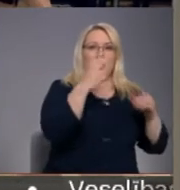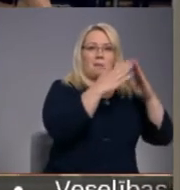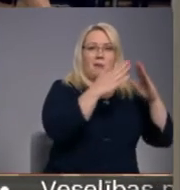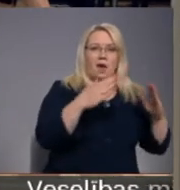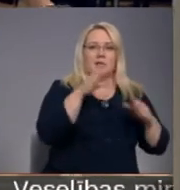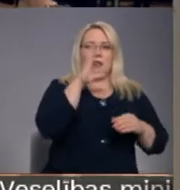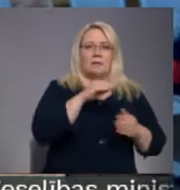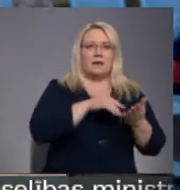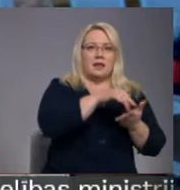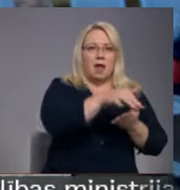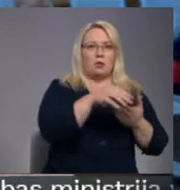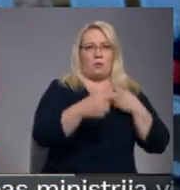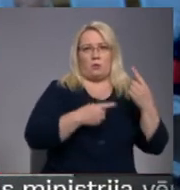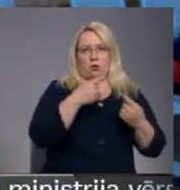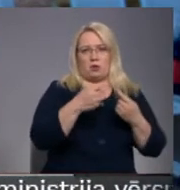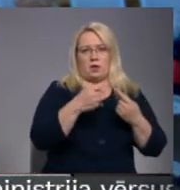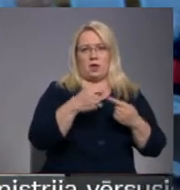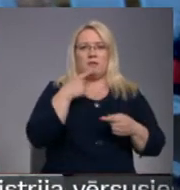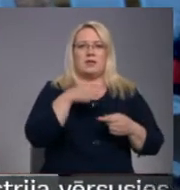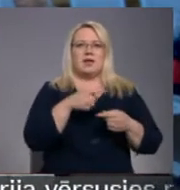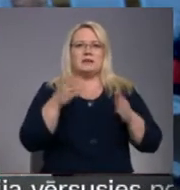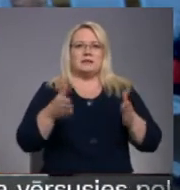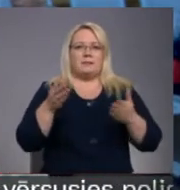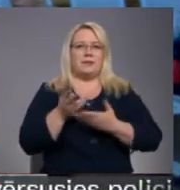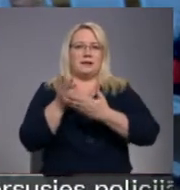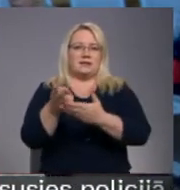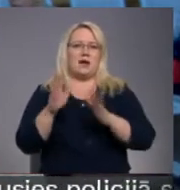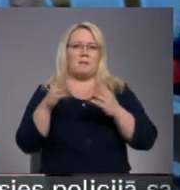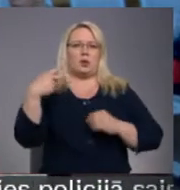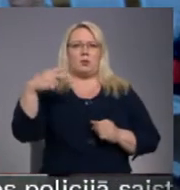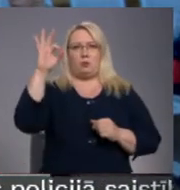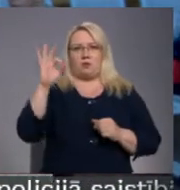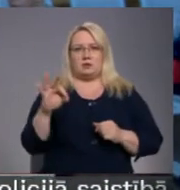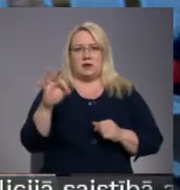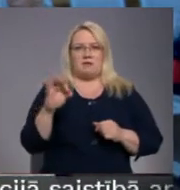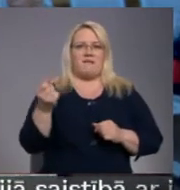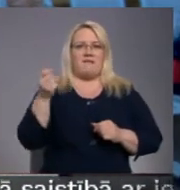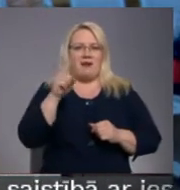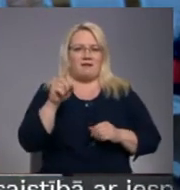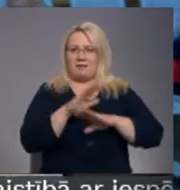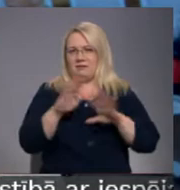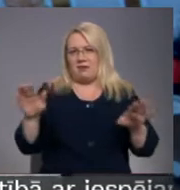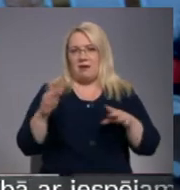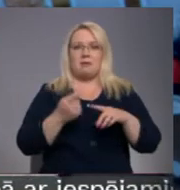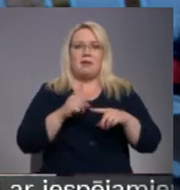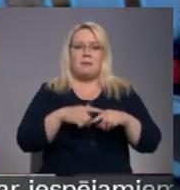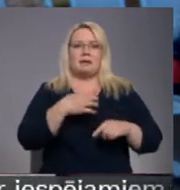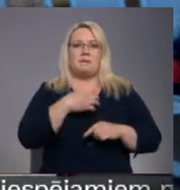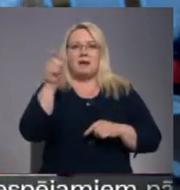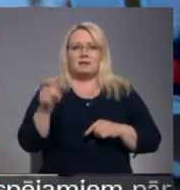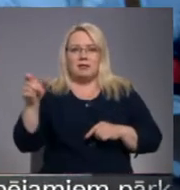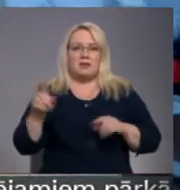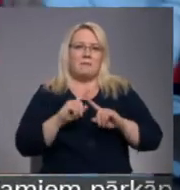paiet un parunāt. Stacionāti tiek kādi 20%, nevairāk. Pacientiem ir